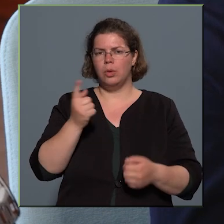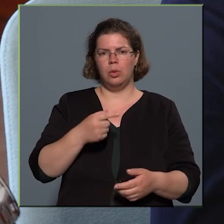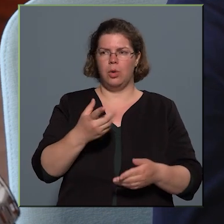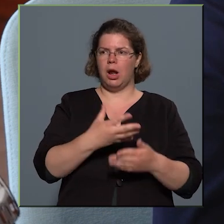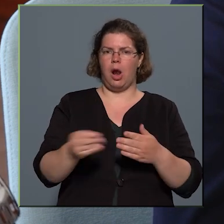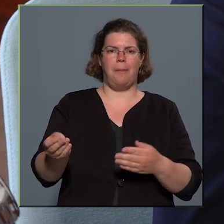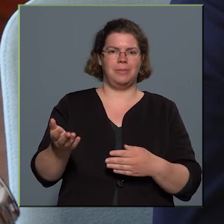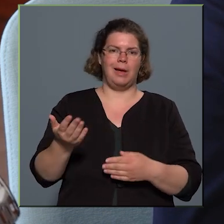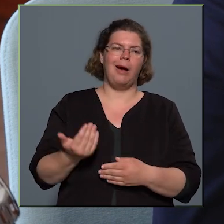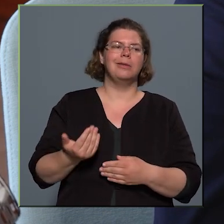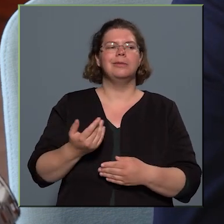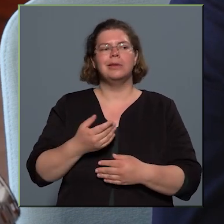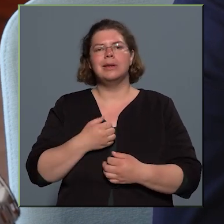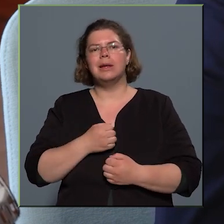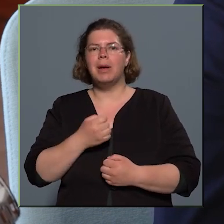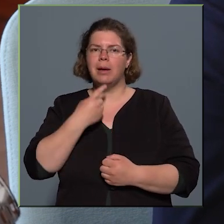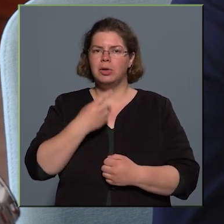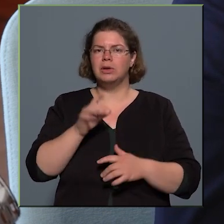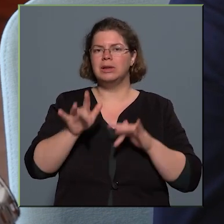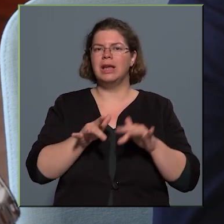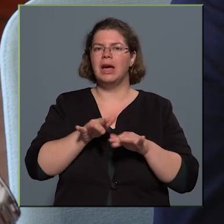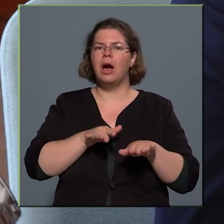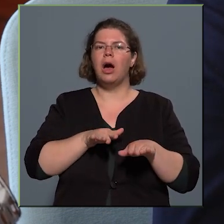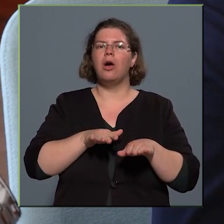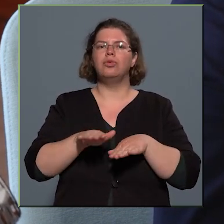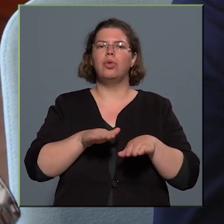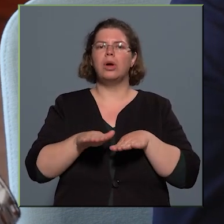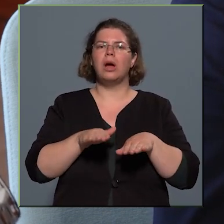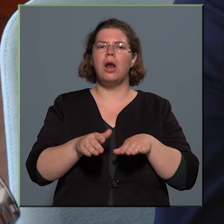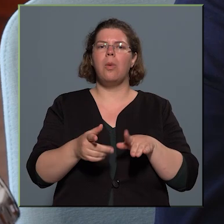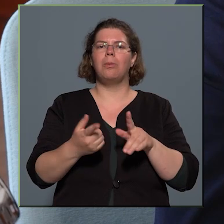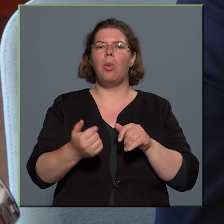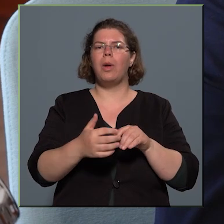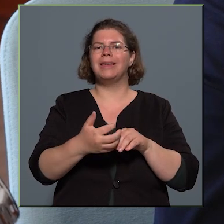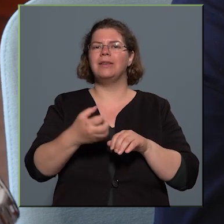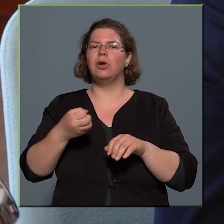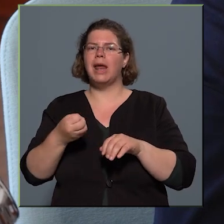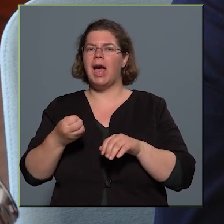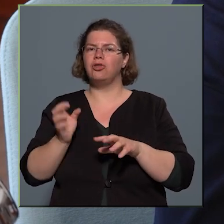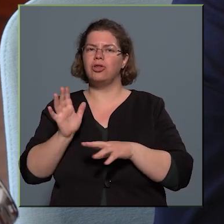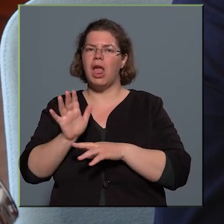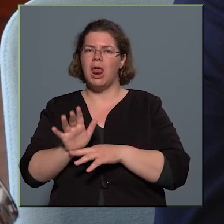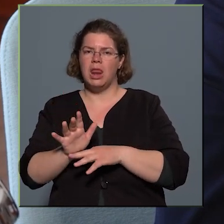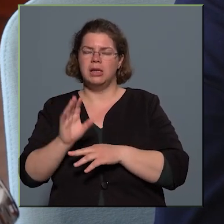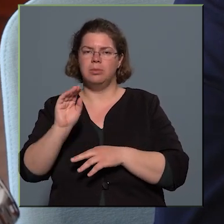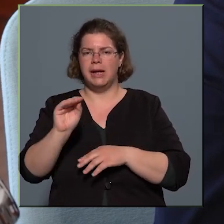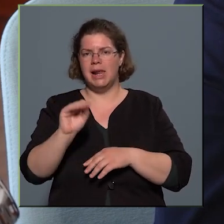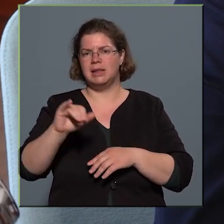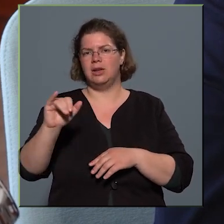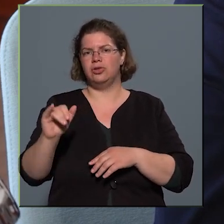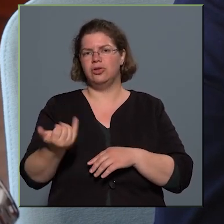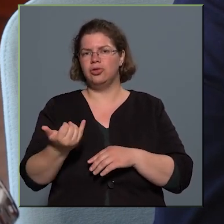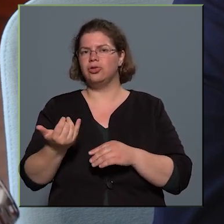amelyeket, hát kimere mondani, hogy néha a forgalomból kivonás előli bejelentés is szóba jöhet egy-egy ilyen